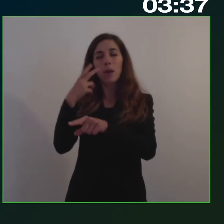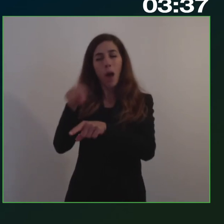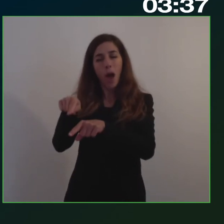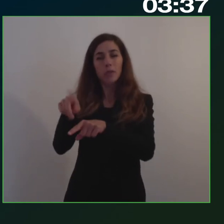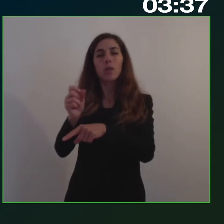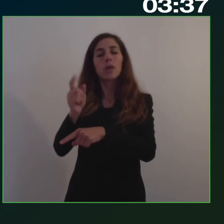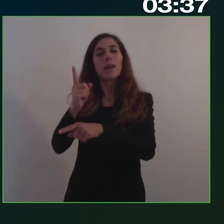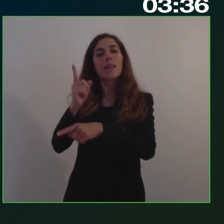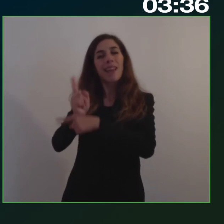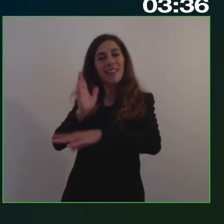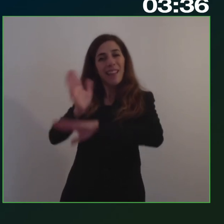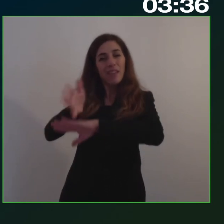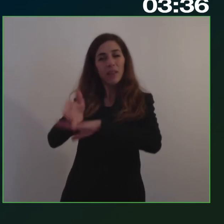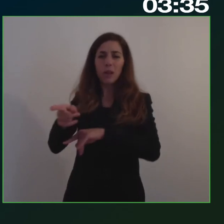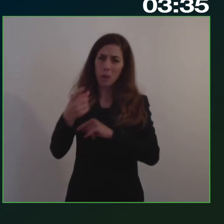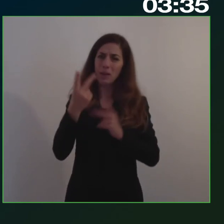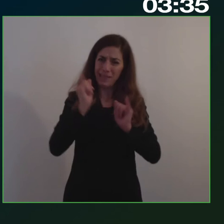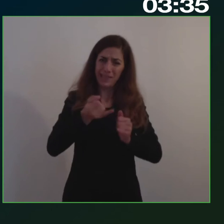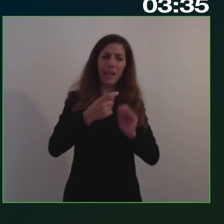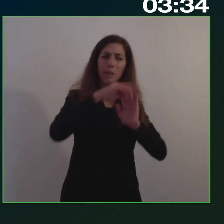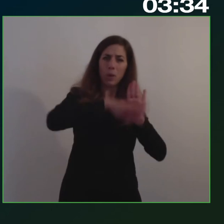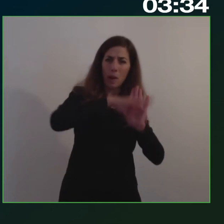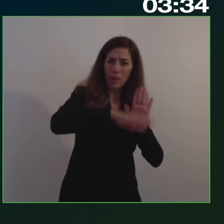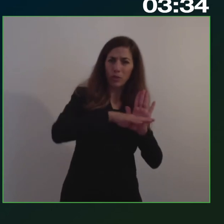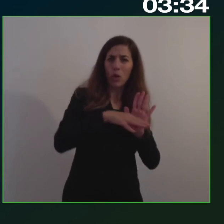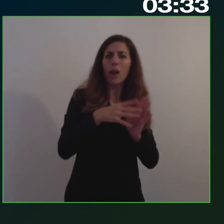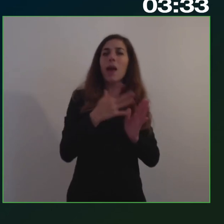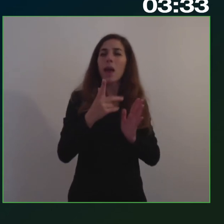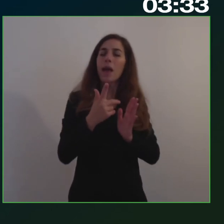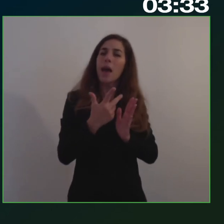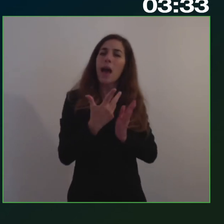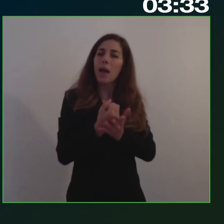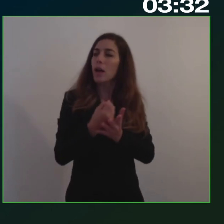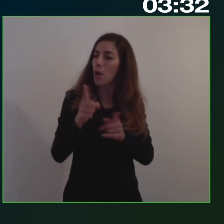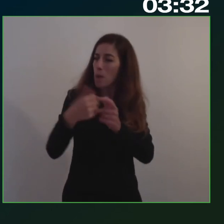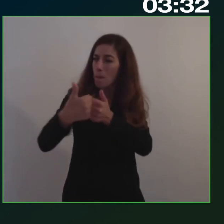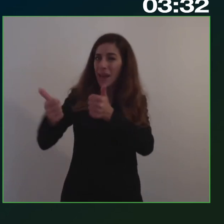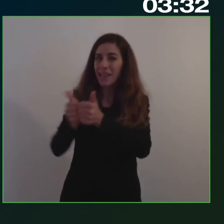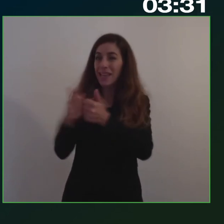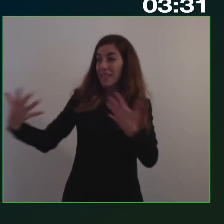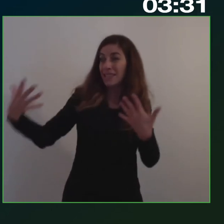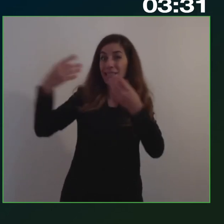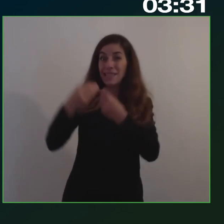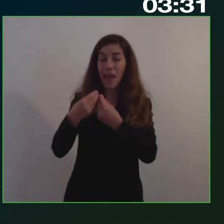programmazione e della progettazione è sicuramente più importante per cercare di definire insieme al partenariato economico e sociale dove fa